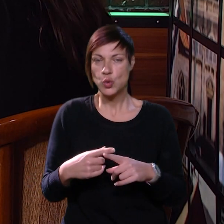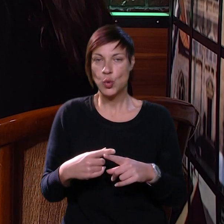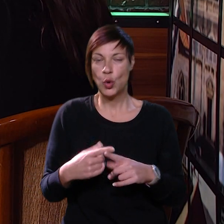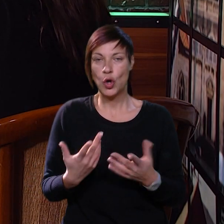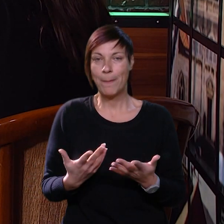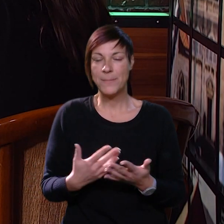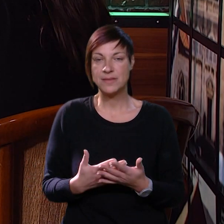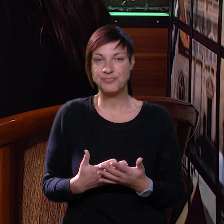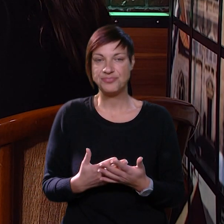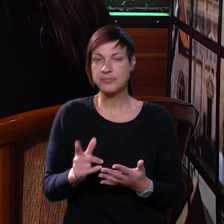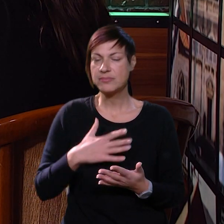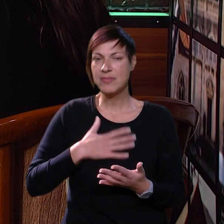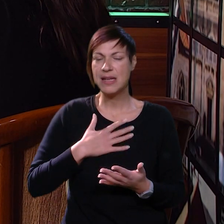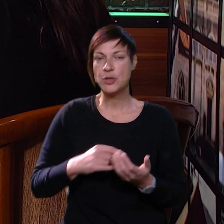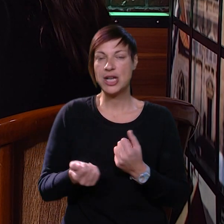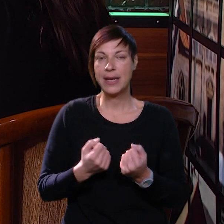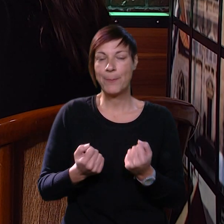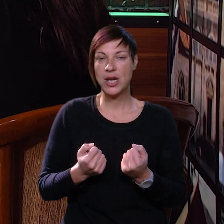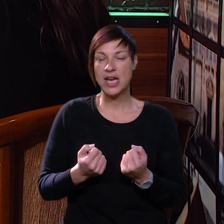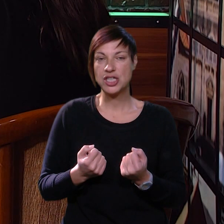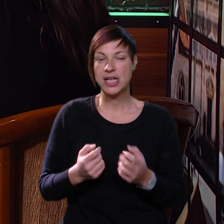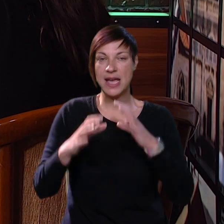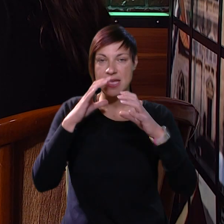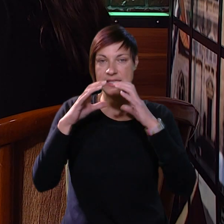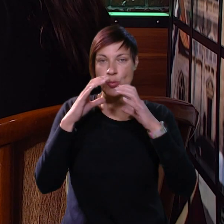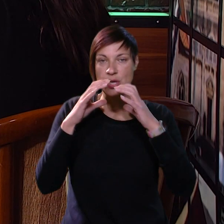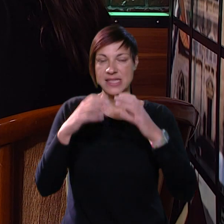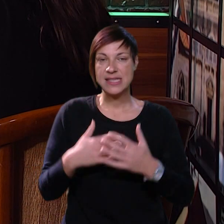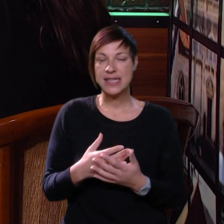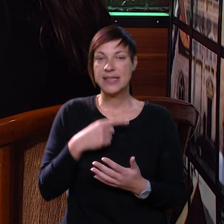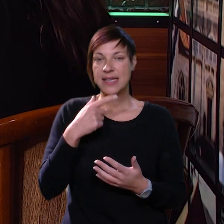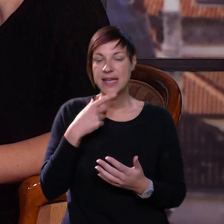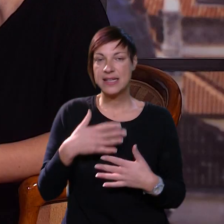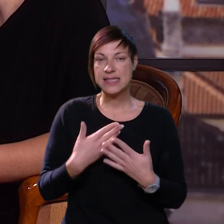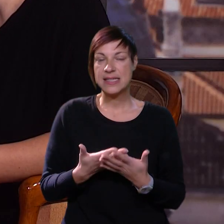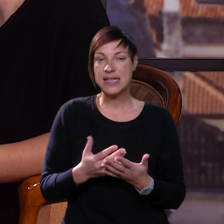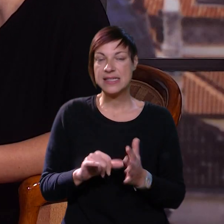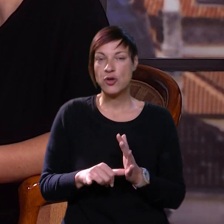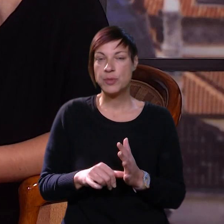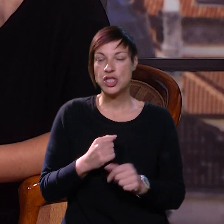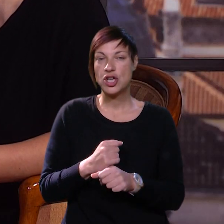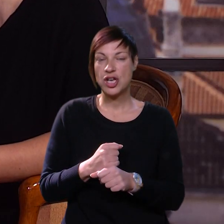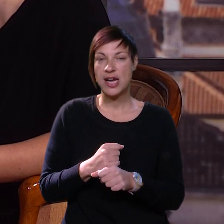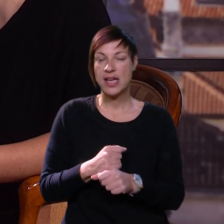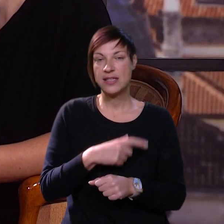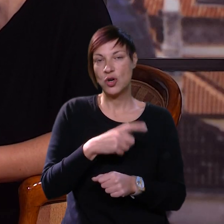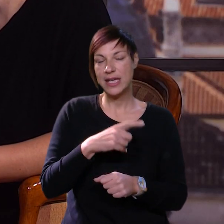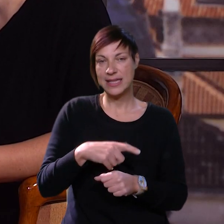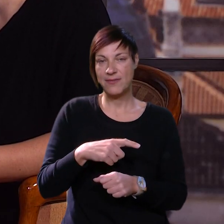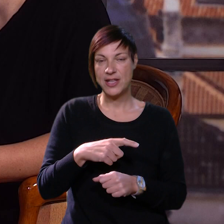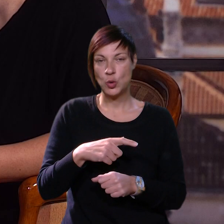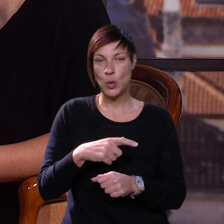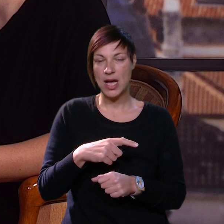sukoba i bez nekih nepoželjnih ponašanja iskomunicirati. Rekli ste da se obično radi više manje o nekim